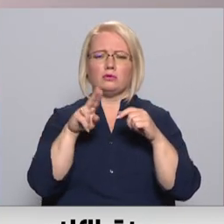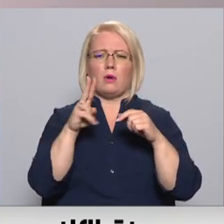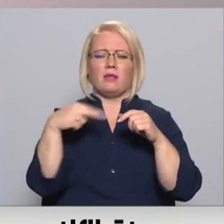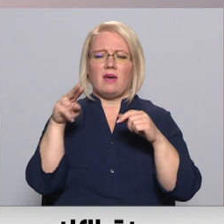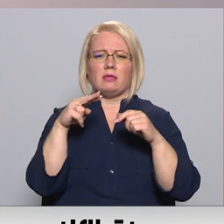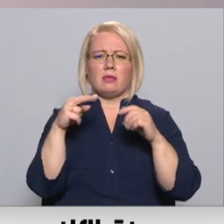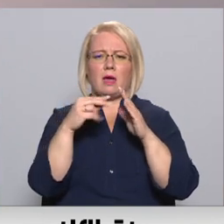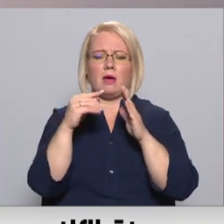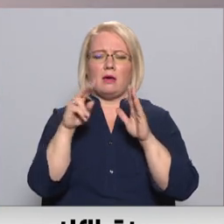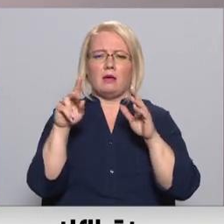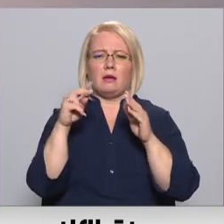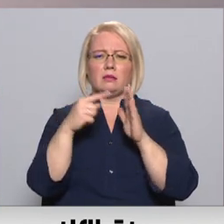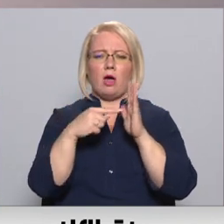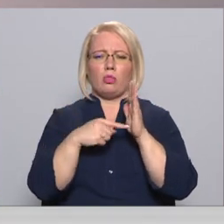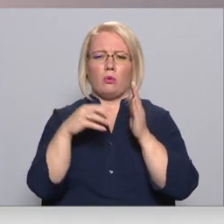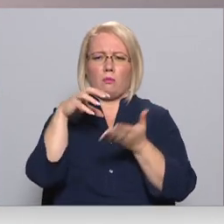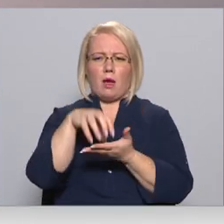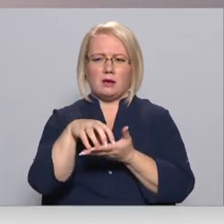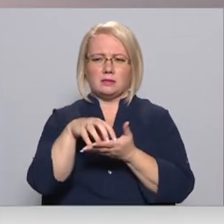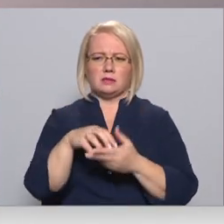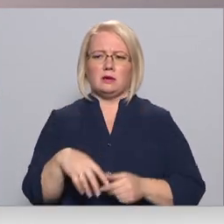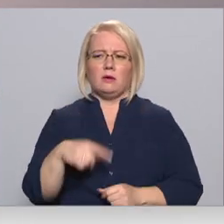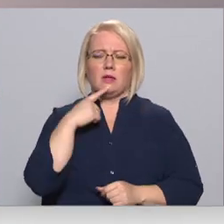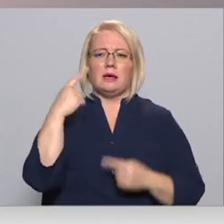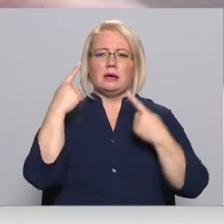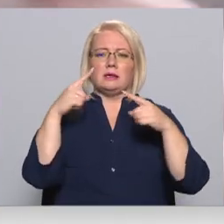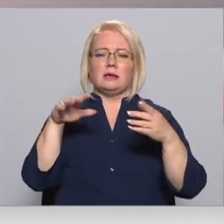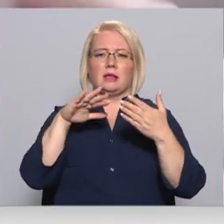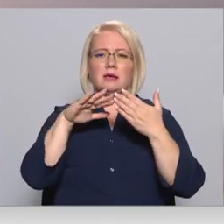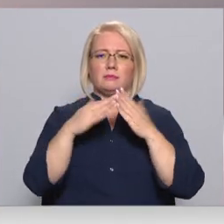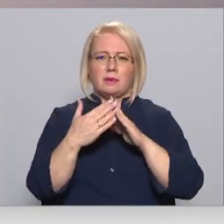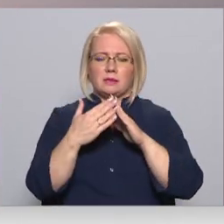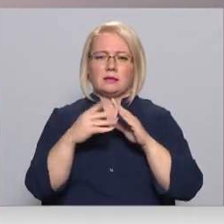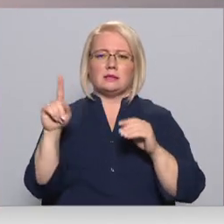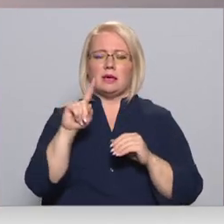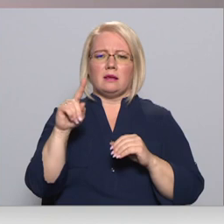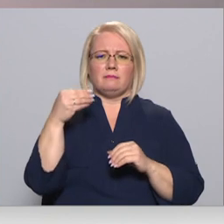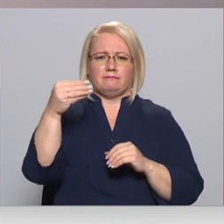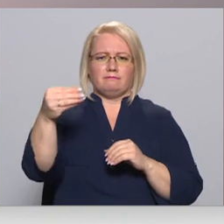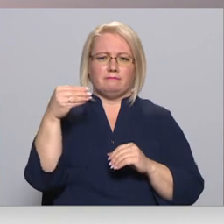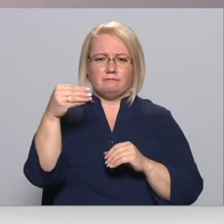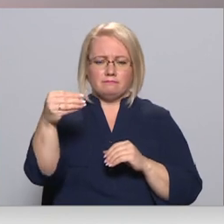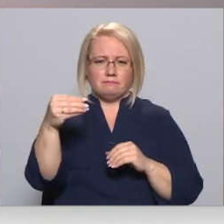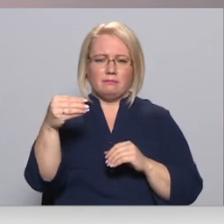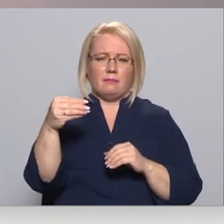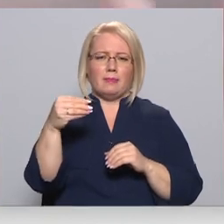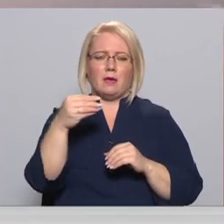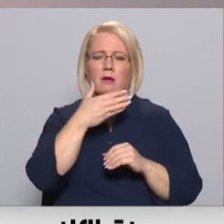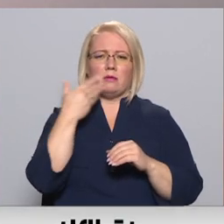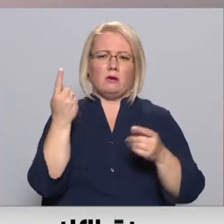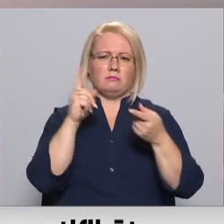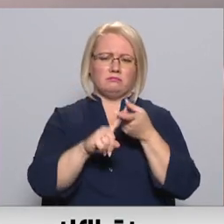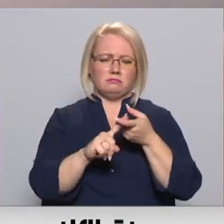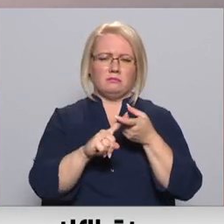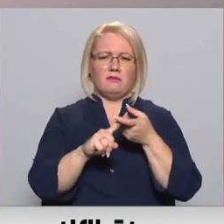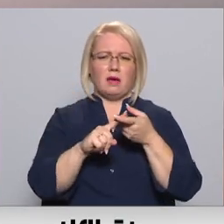Daugavpilī tur ir konduktorija. Citās pilsētās ir šīs pīkstinājumās kartiņas un nav starpība, tev ir konduktoriem ar